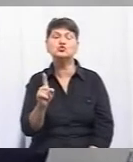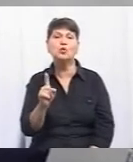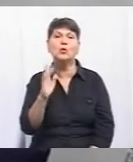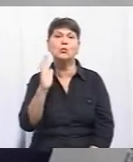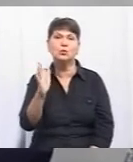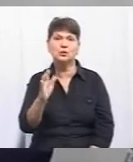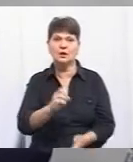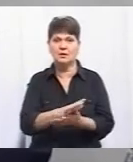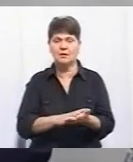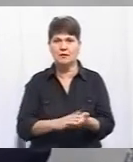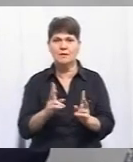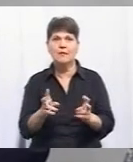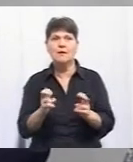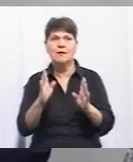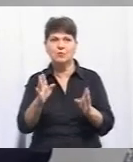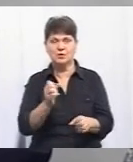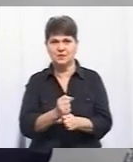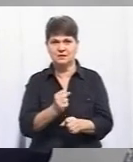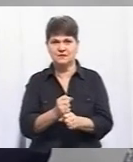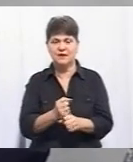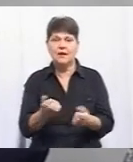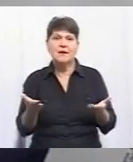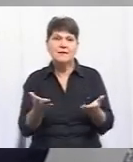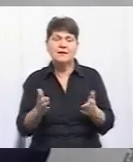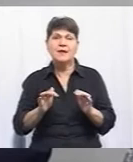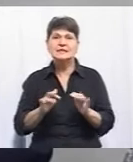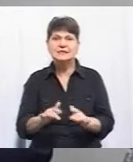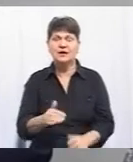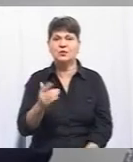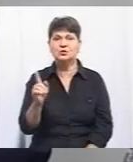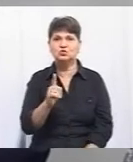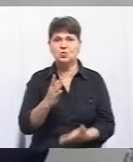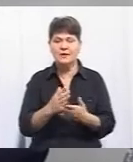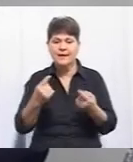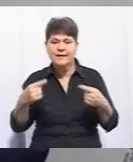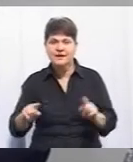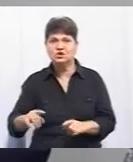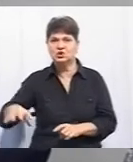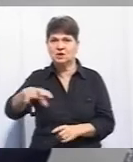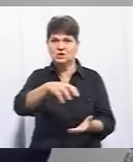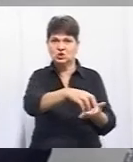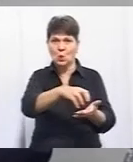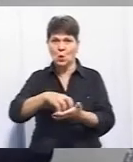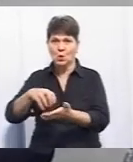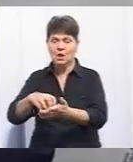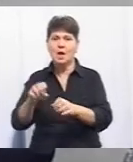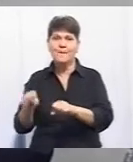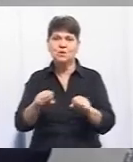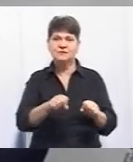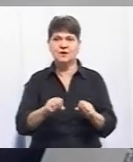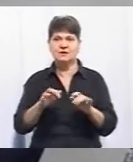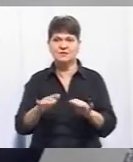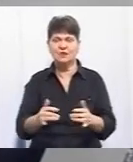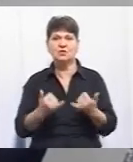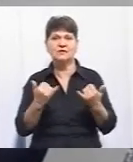далі, як будете працювати, які заходи, і те, що ви говорите, що є інші зони, є інші можливості заходи